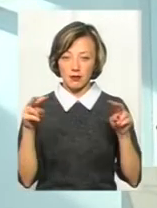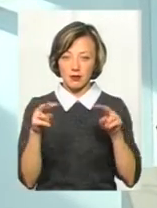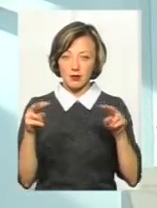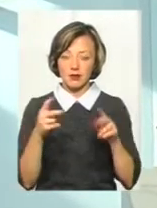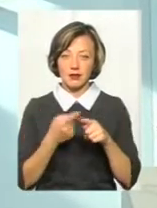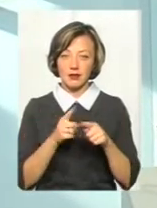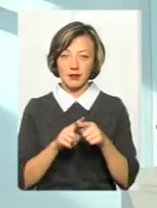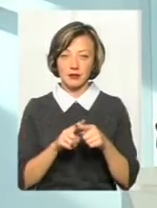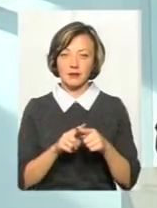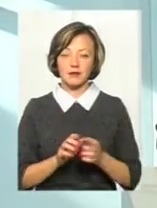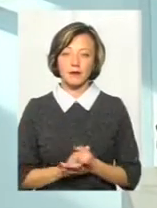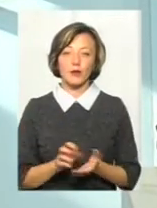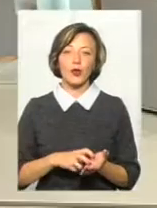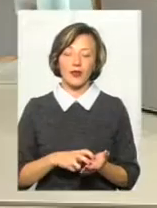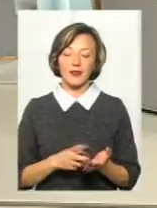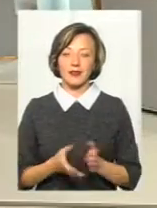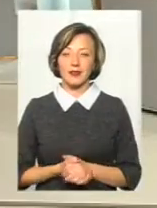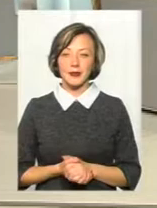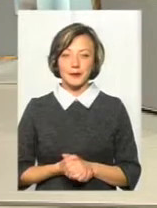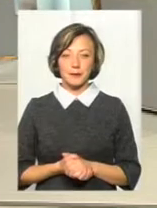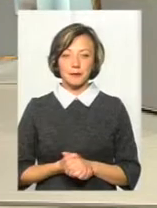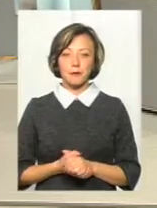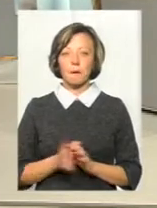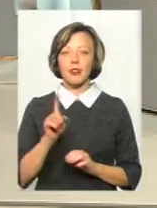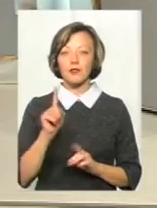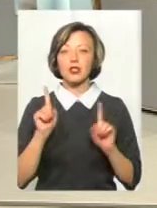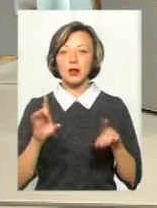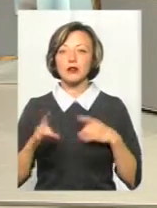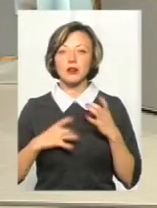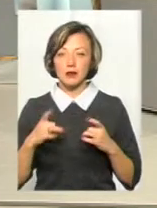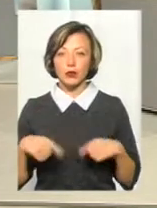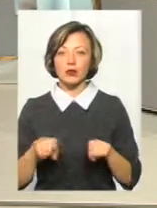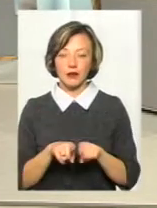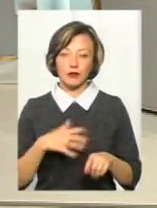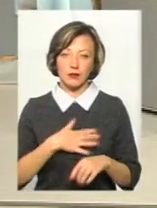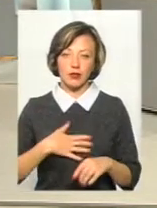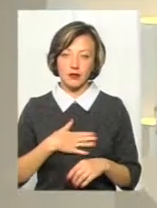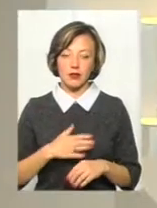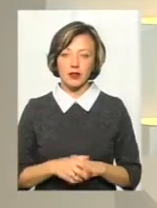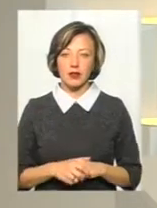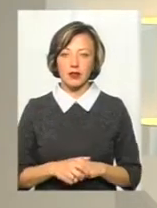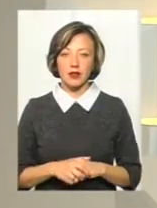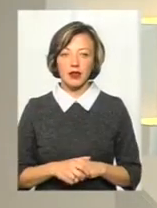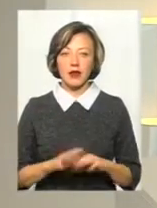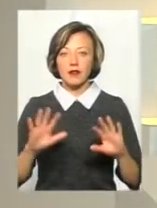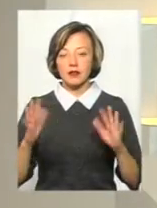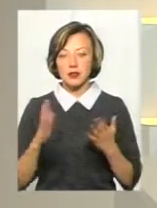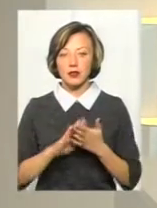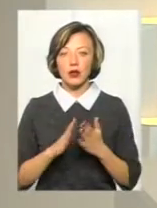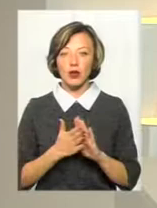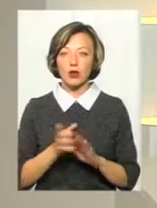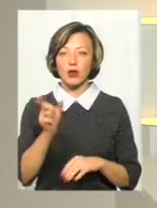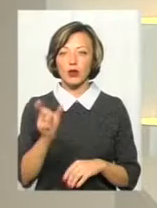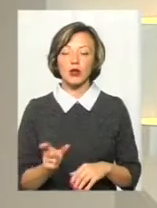пари очей за ними дивляться. І вже тут не просвідкується. Вони також нервують, вони також переживають. Дивіться, але якщо сталася ситуація, що